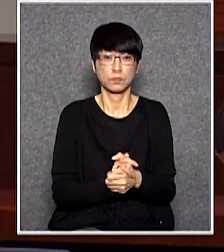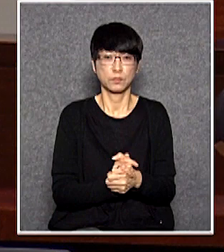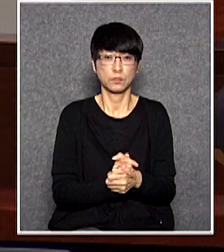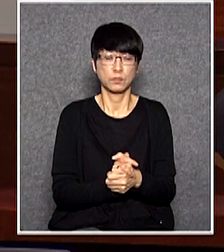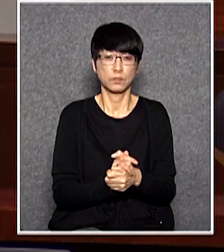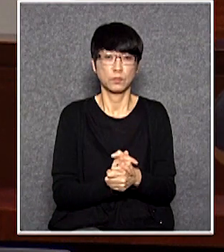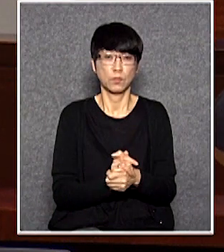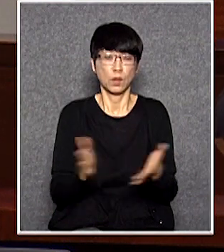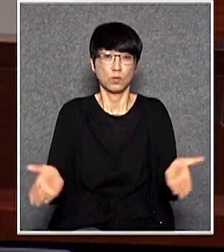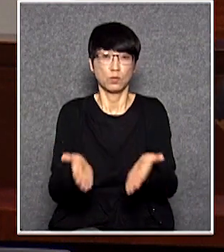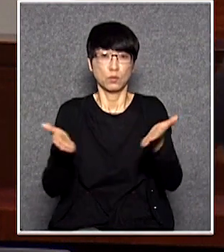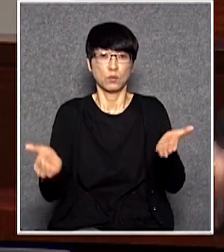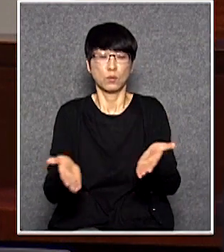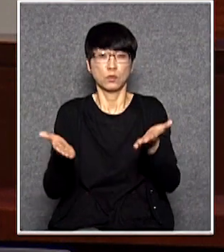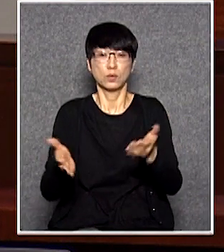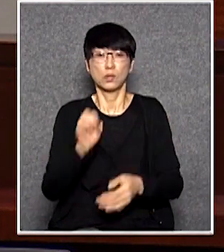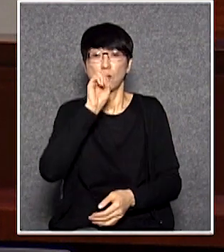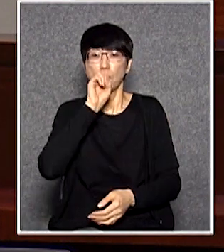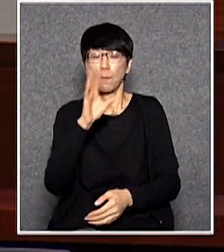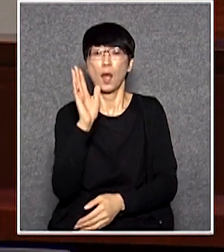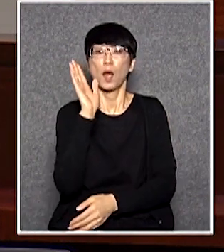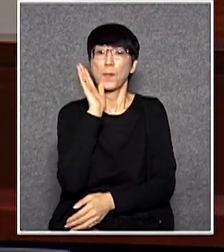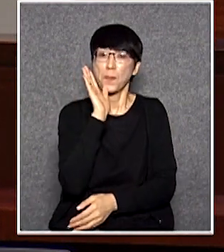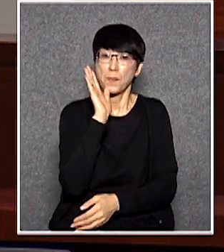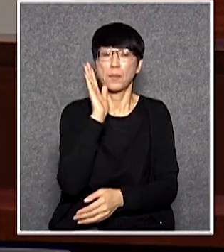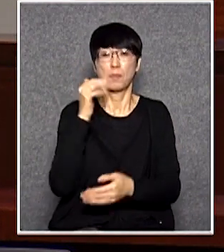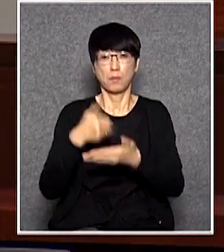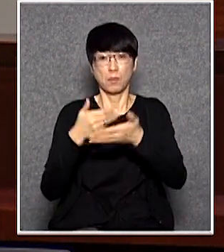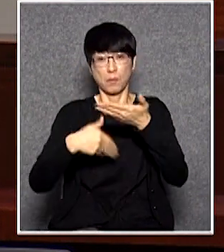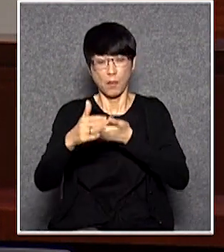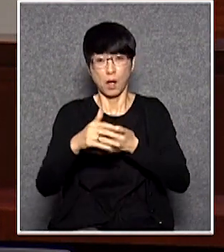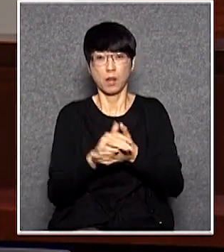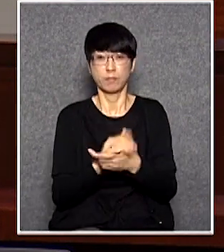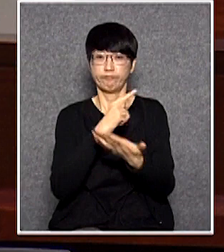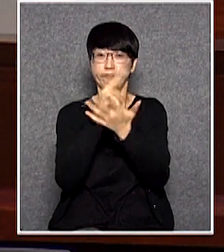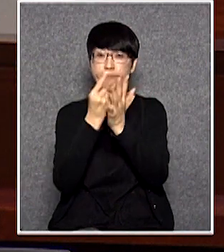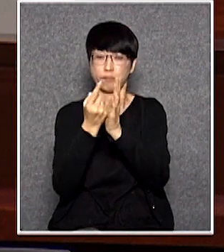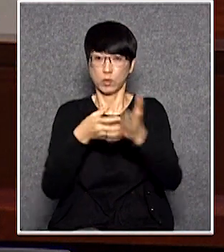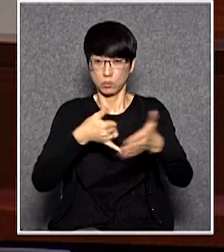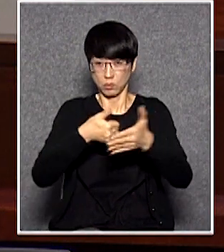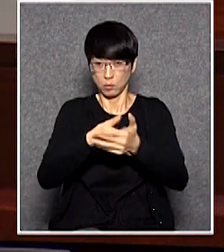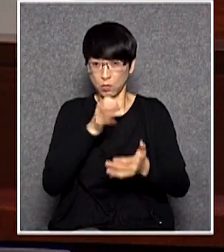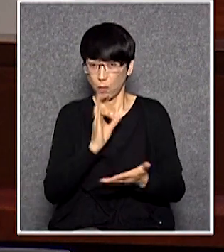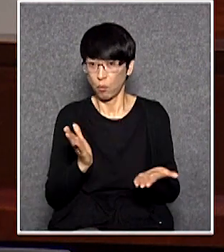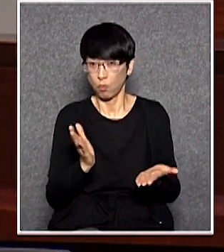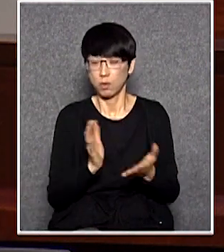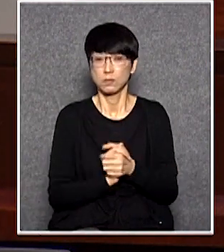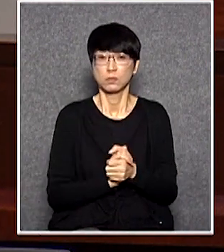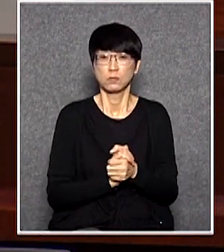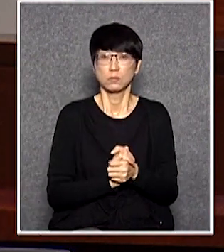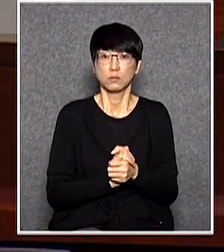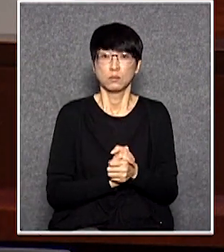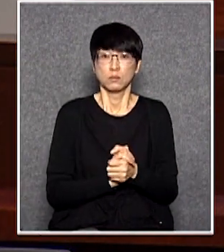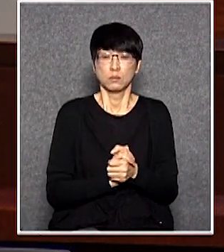推銷叫賣那算不算是阻礙呢所以我對於